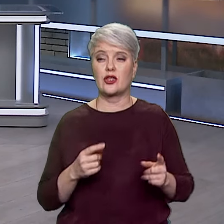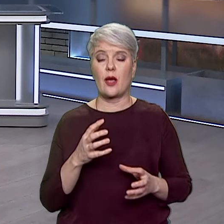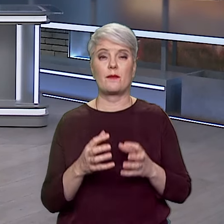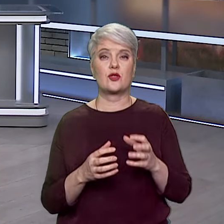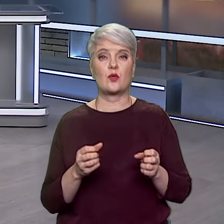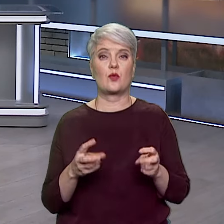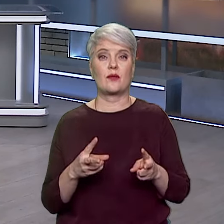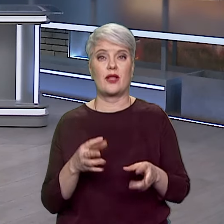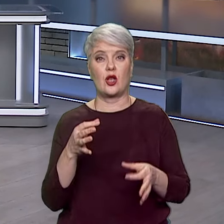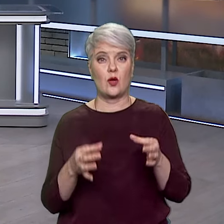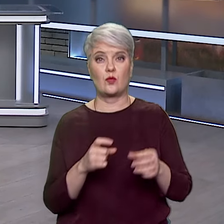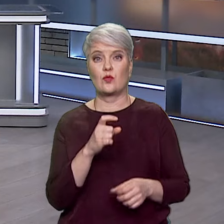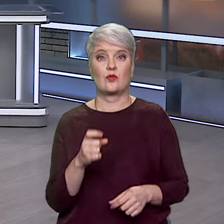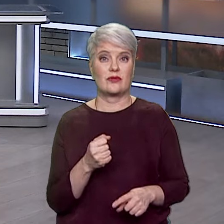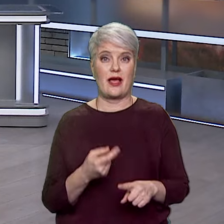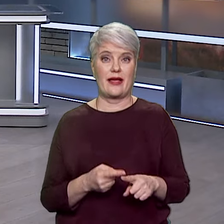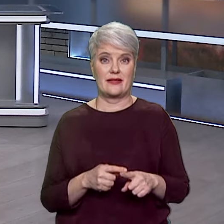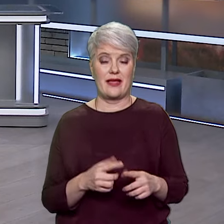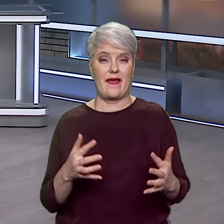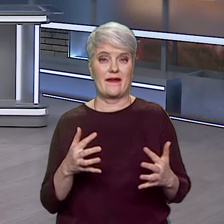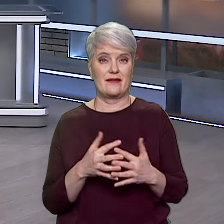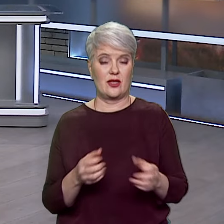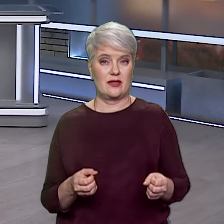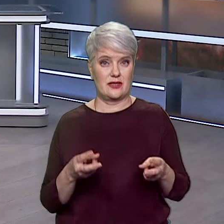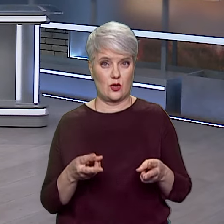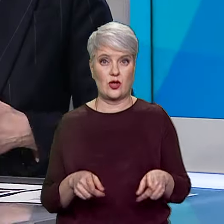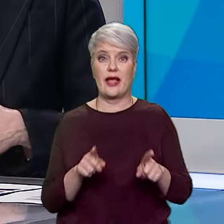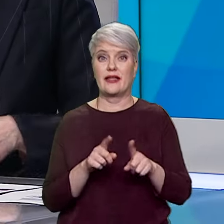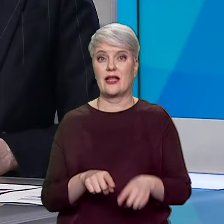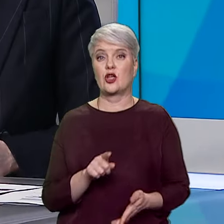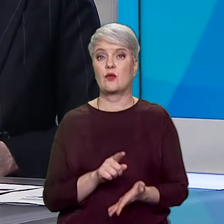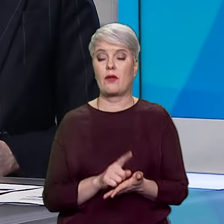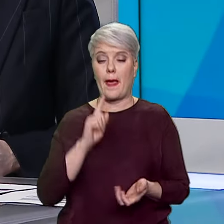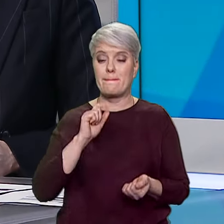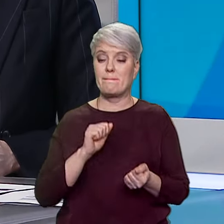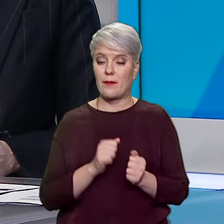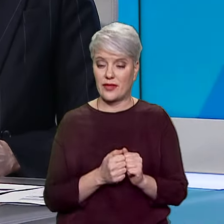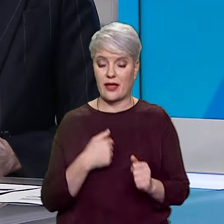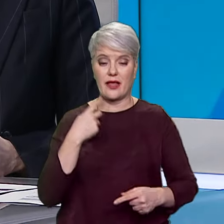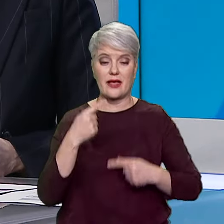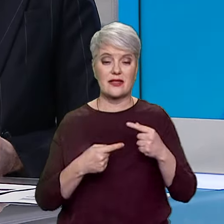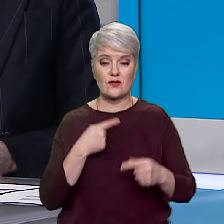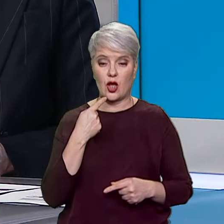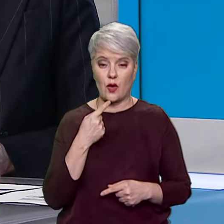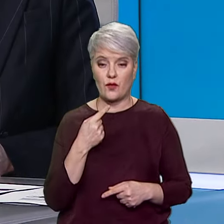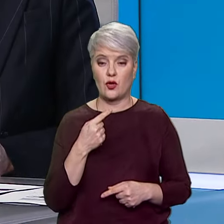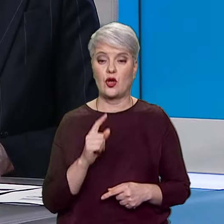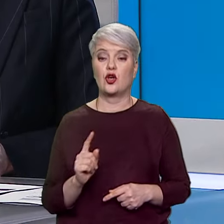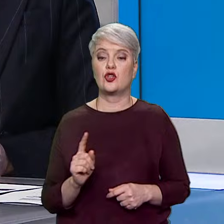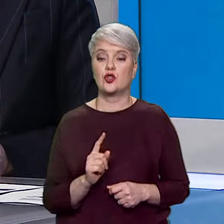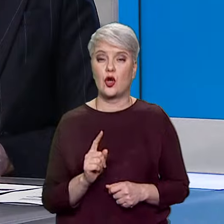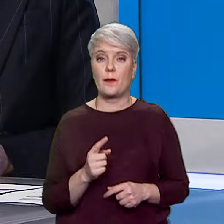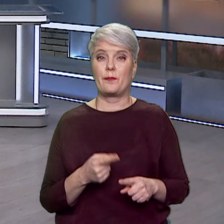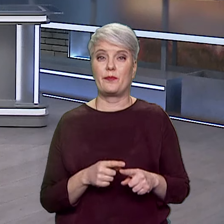саме за цей воєнний злочин. Ми також маємо пам'ятати, я про це завжди говорю на всіх площадках, що